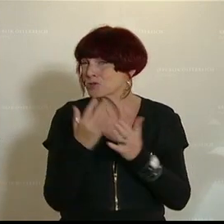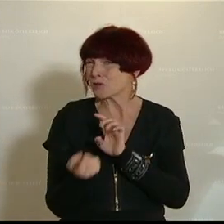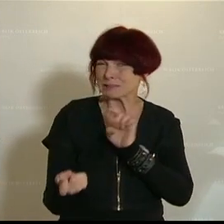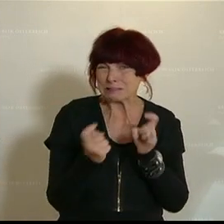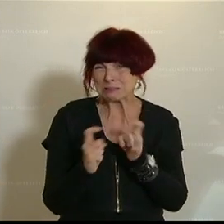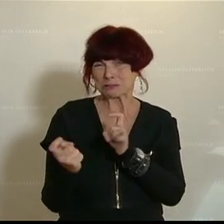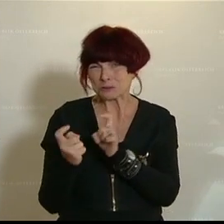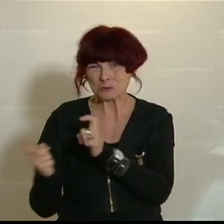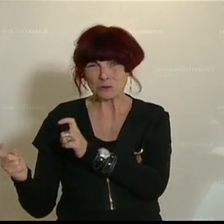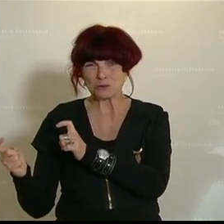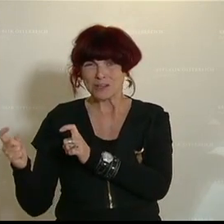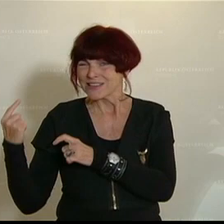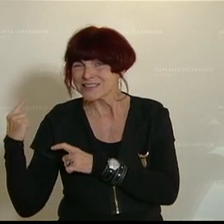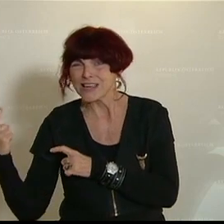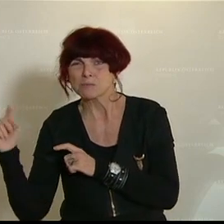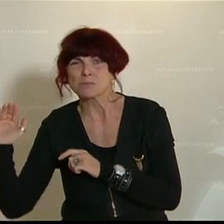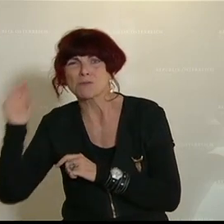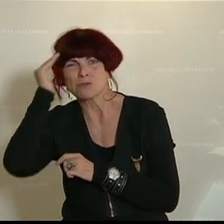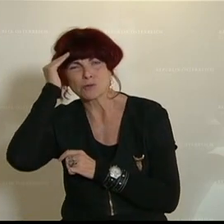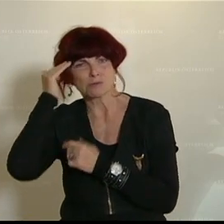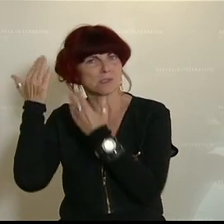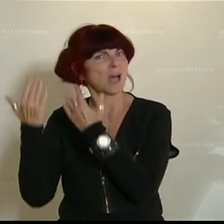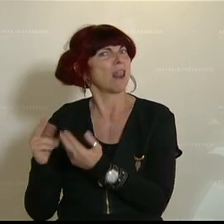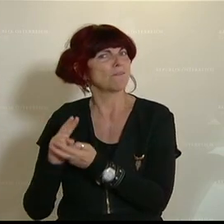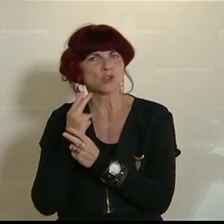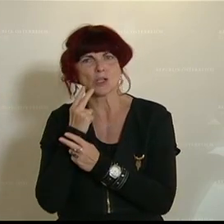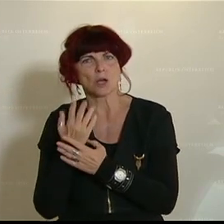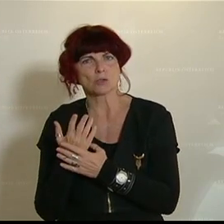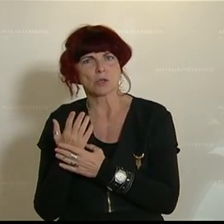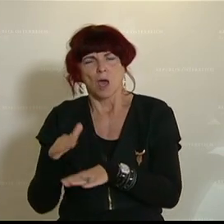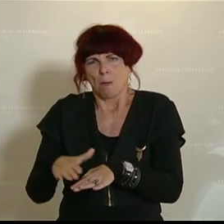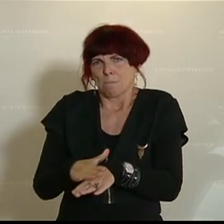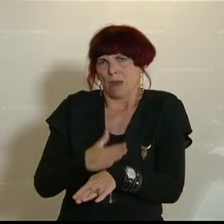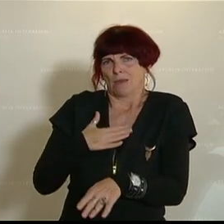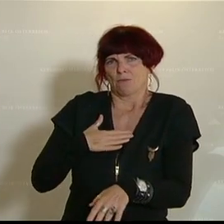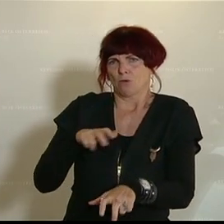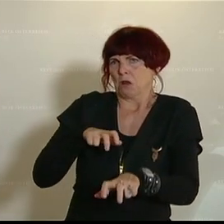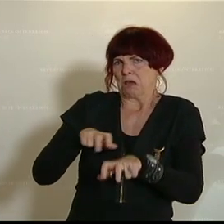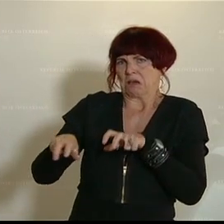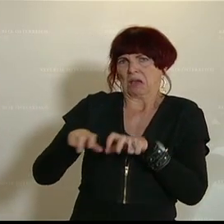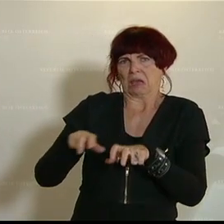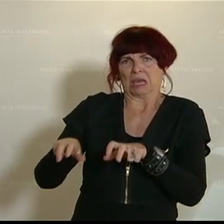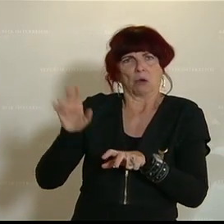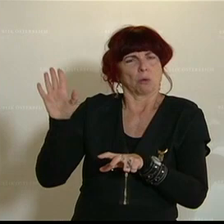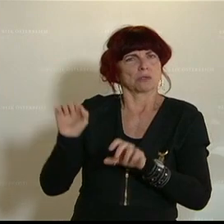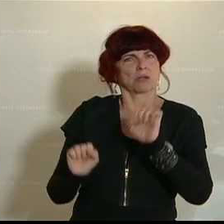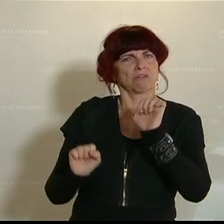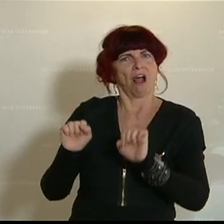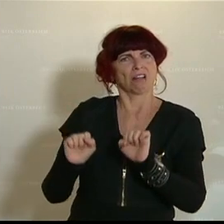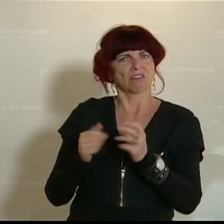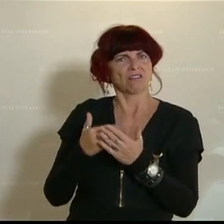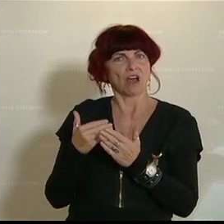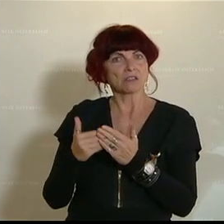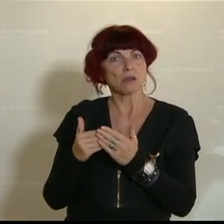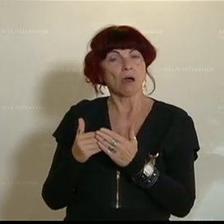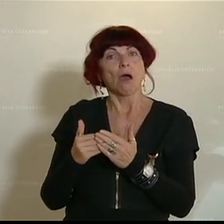Sie kennen die Zahlen. Mir kommt immer vor, Sie handeln, diese Regierung handelt nach dem Motto, warum einfach, wenn es